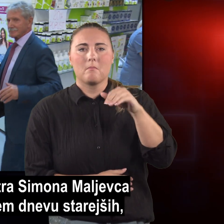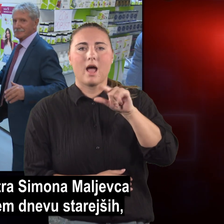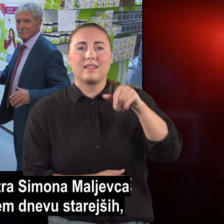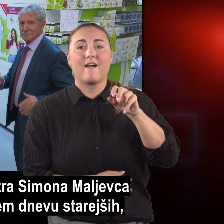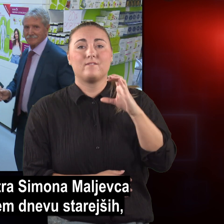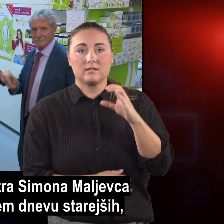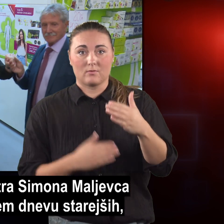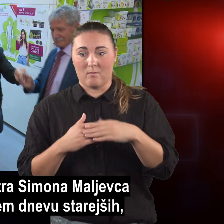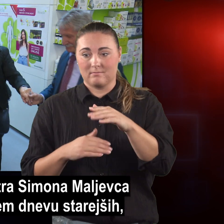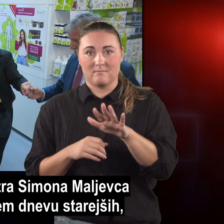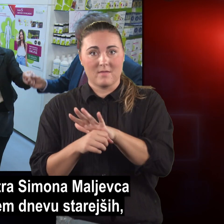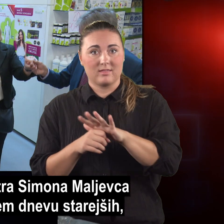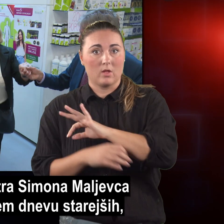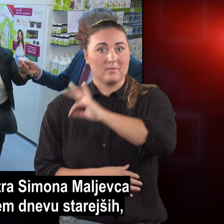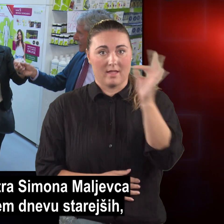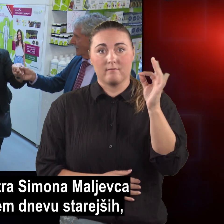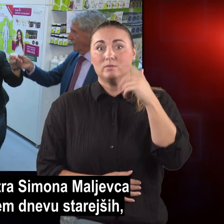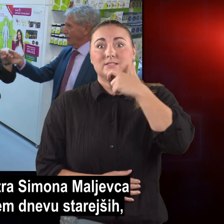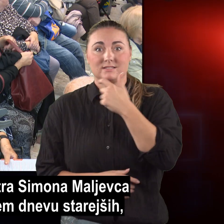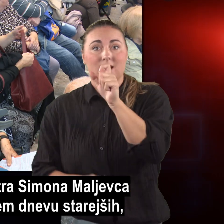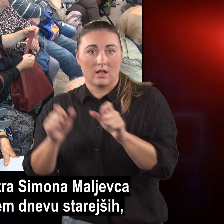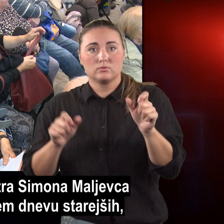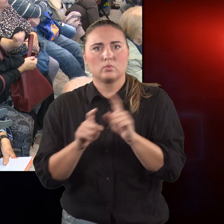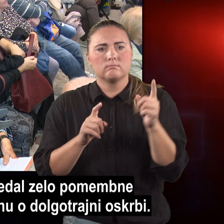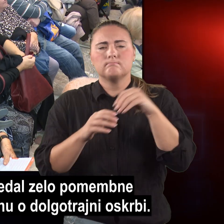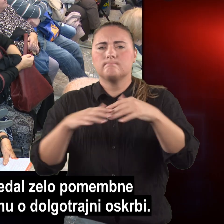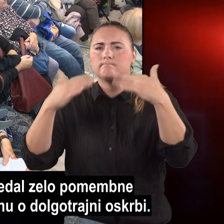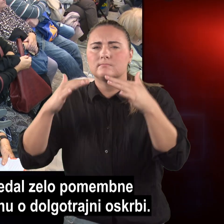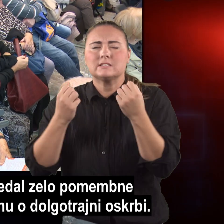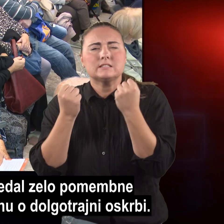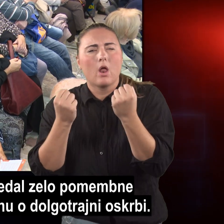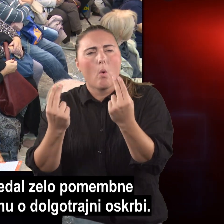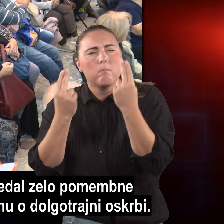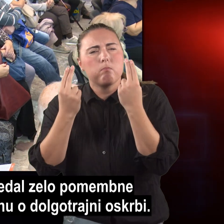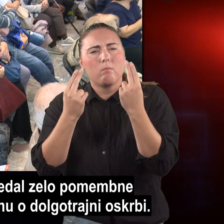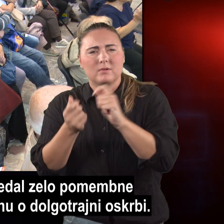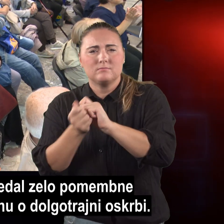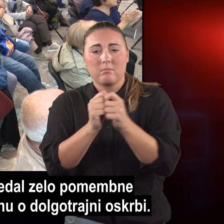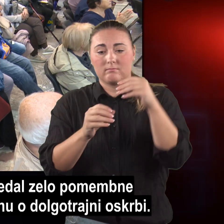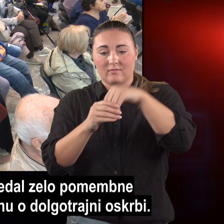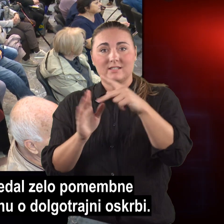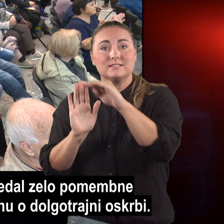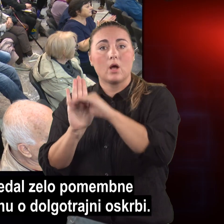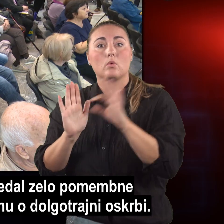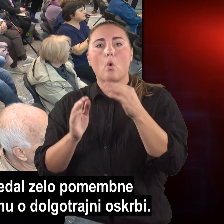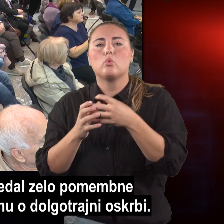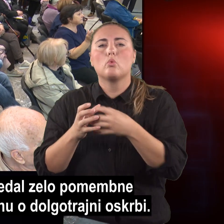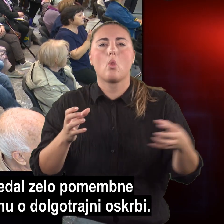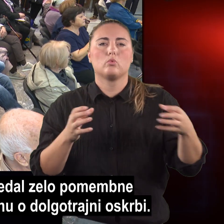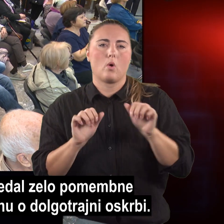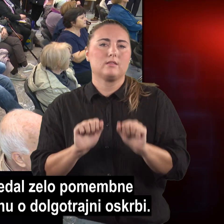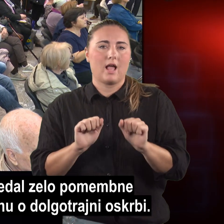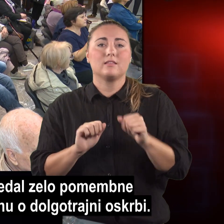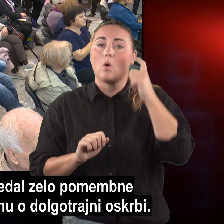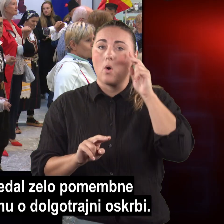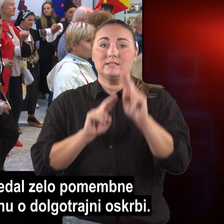Simona Maljovca ob Mednarodnem dnevu starejših, v kateri je napovedal zelo pomembne spremembe v zakonu